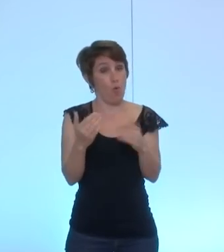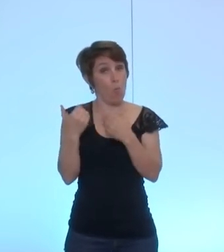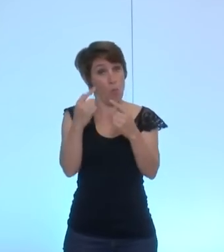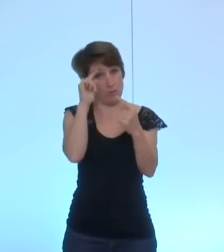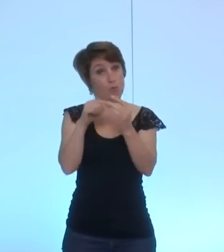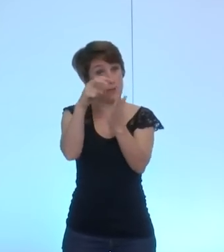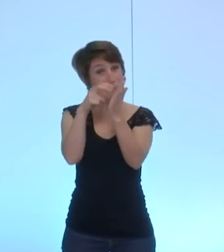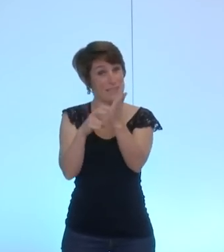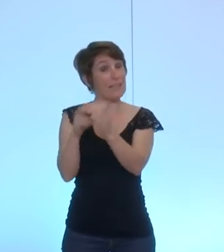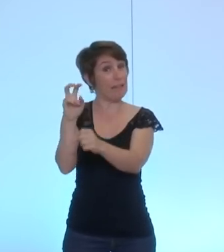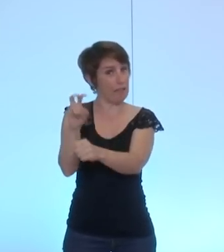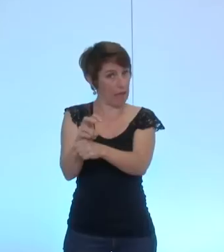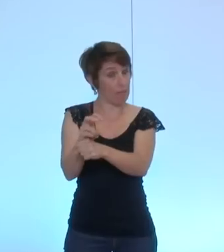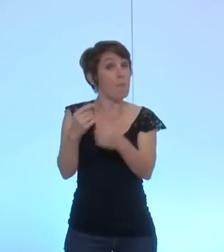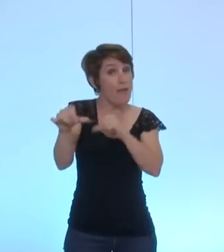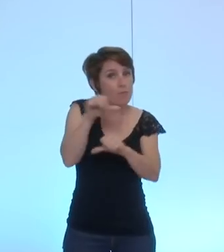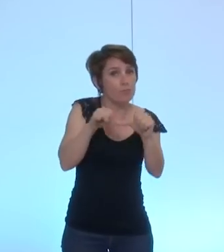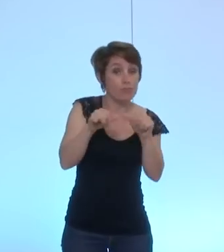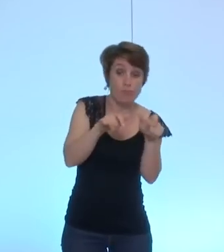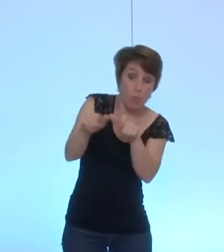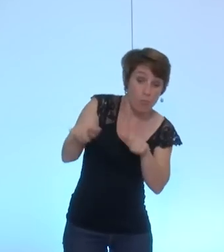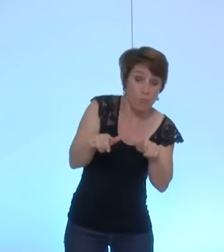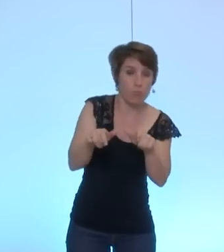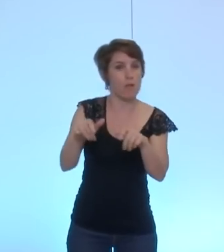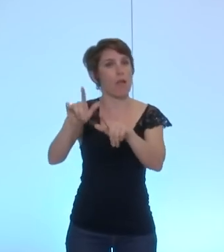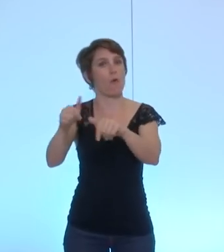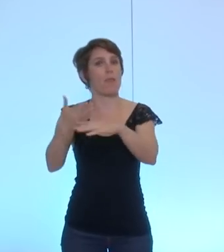sous réserve de vérification de l'existence du Faseco